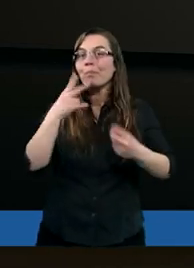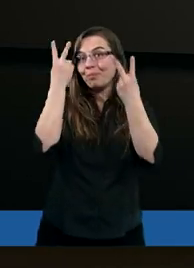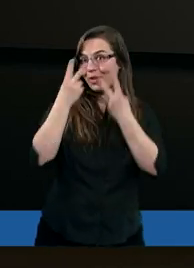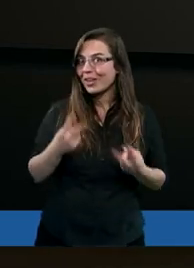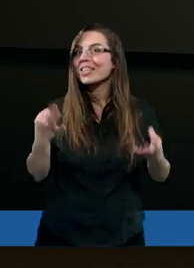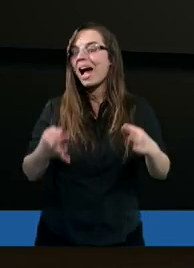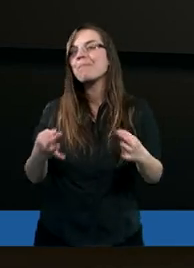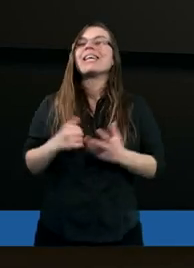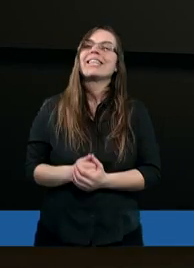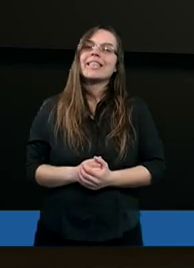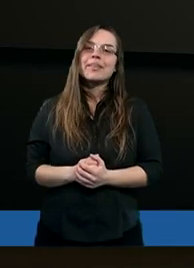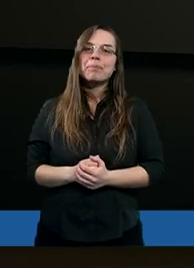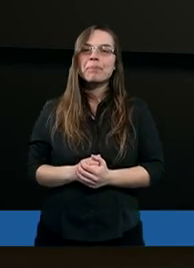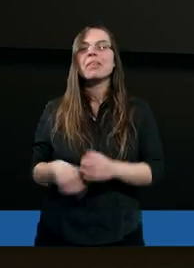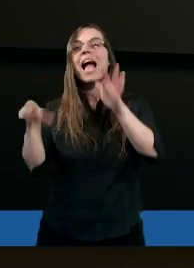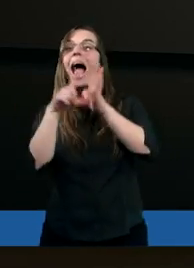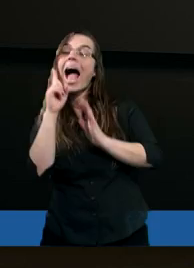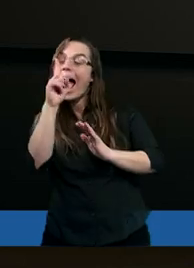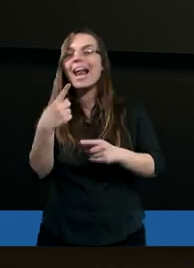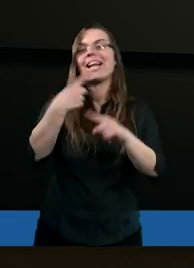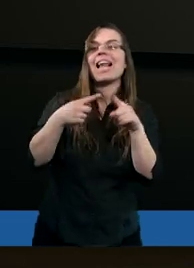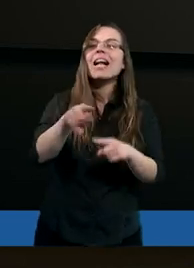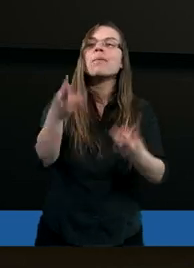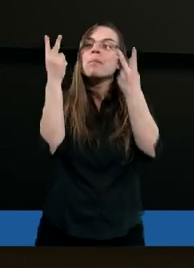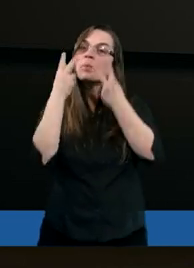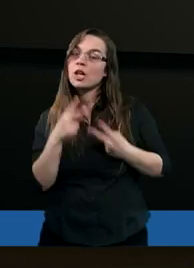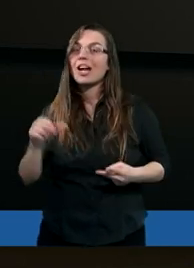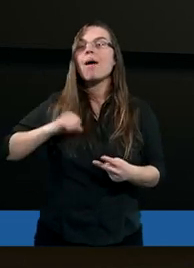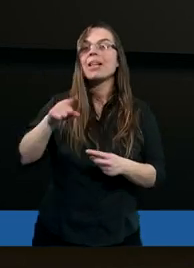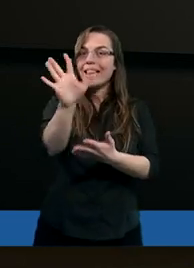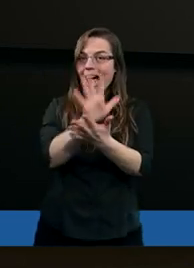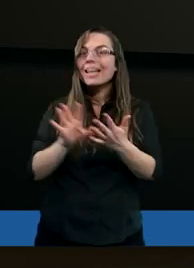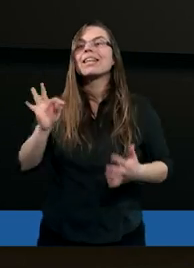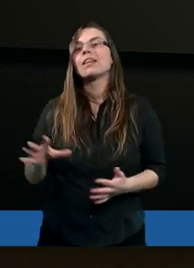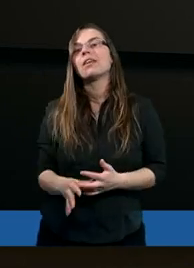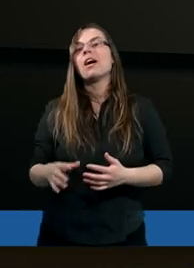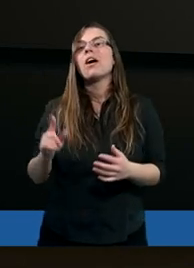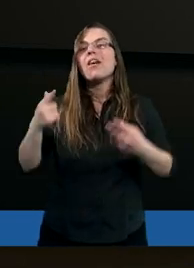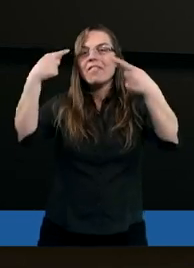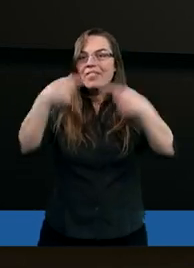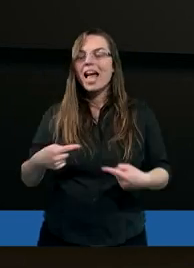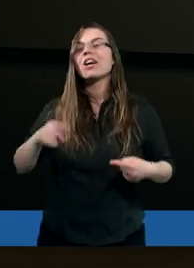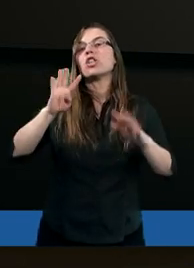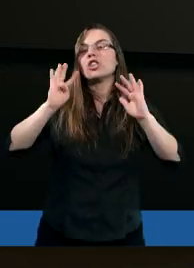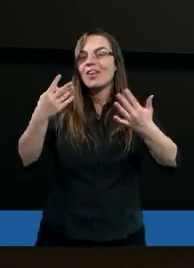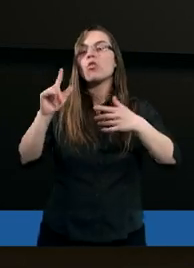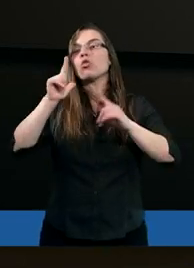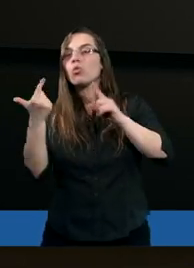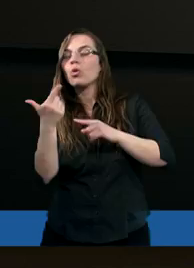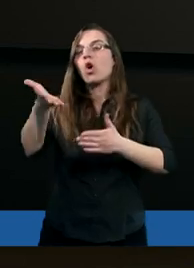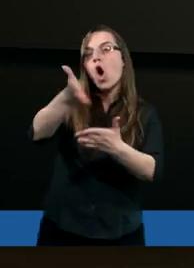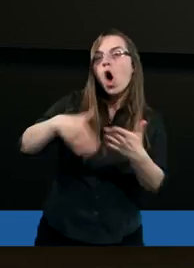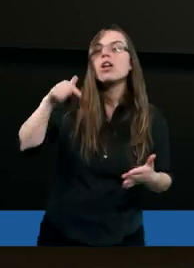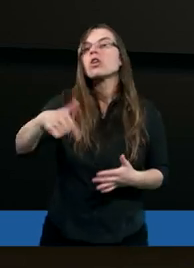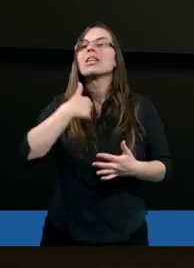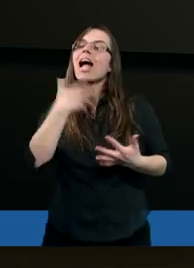przeczytamy, ale zanim ten tekst przeczytamy, wiersz dziewiąty z drugiego rozdziału,